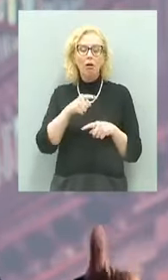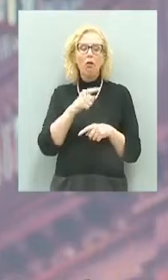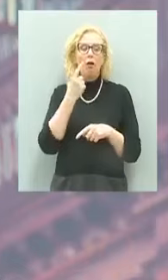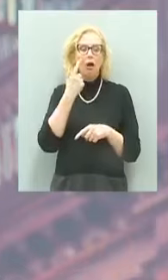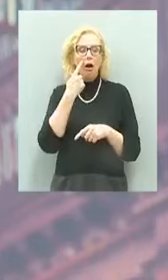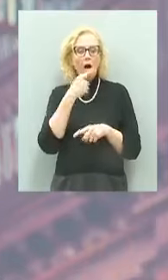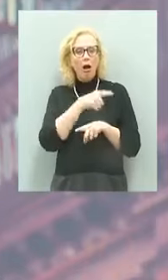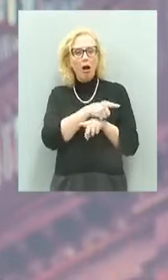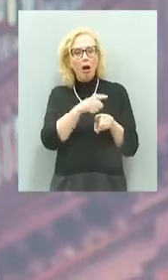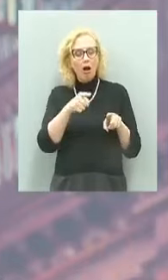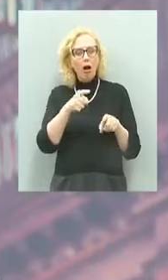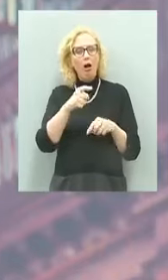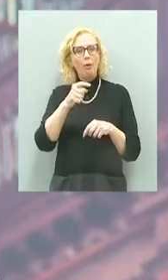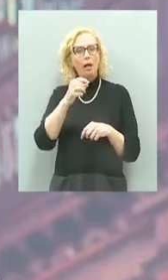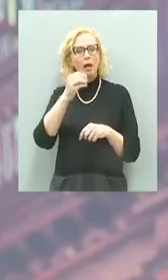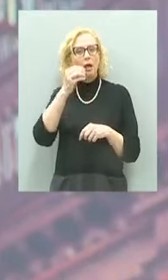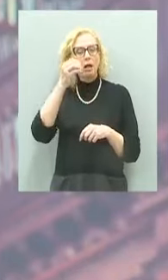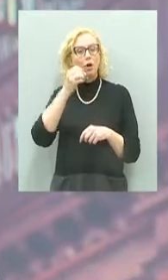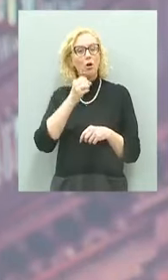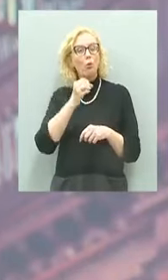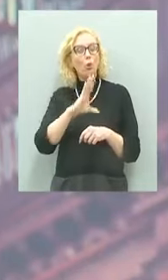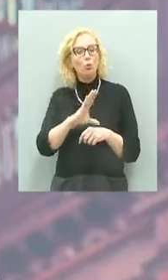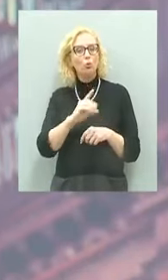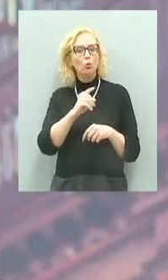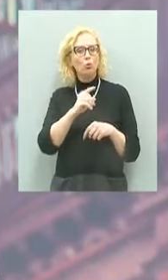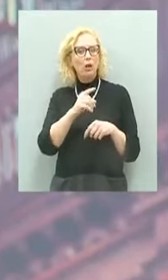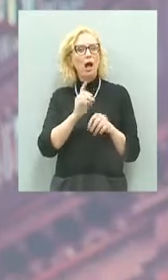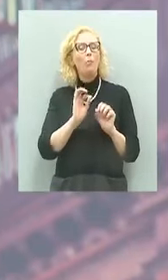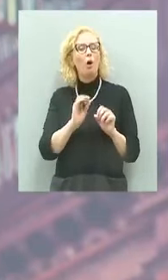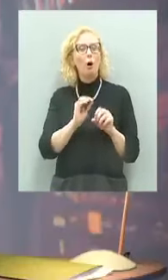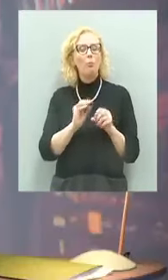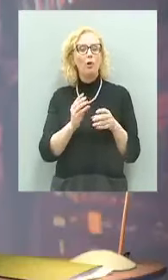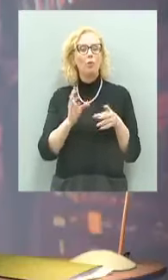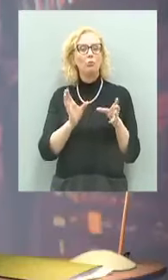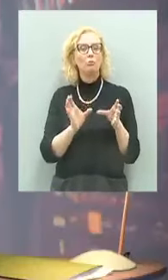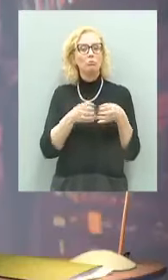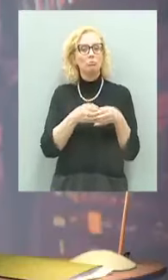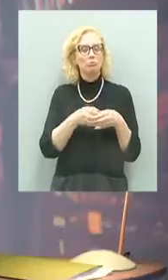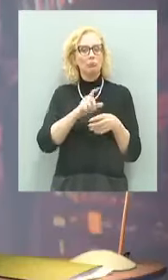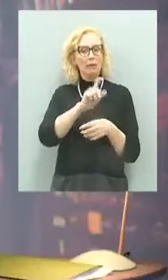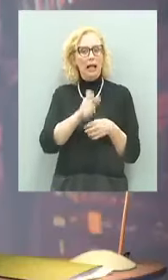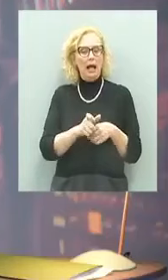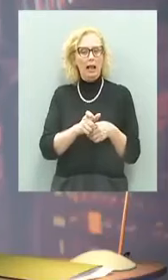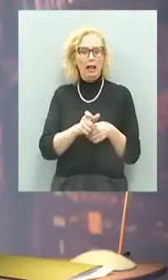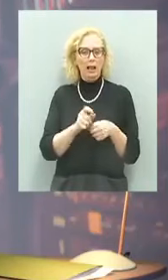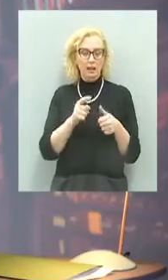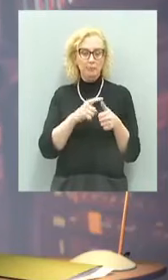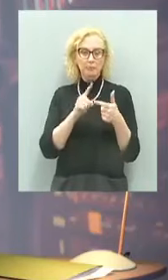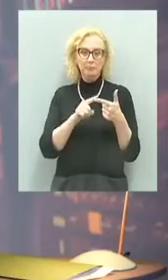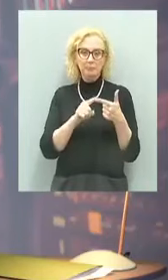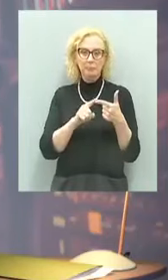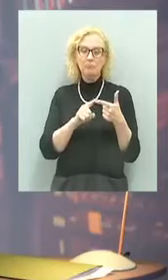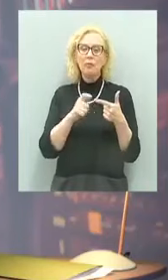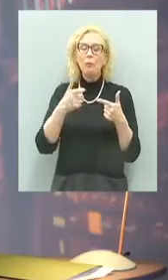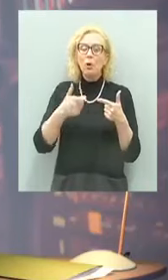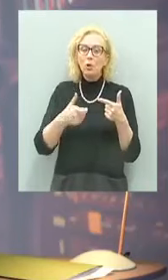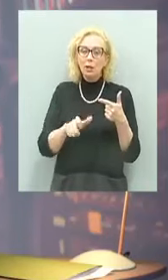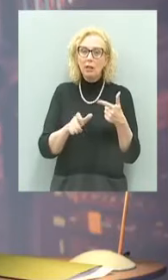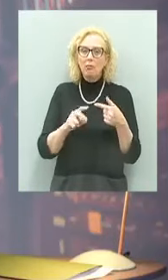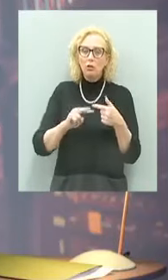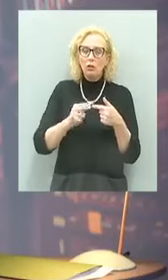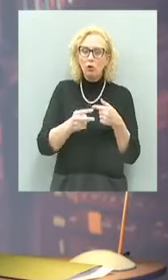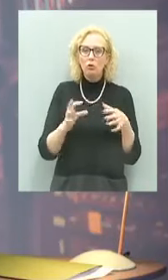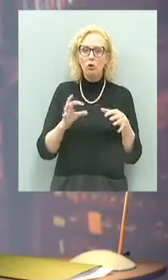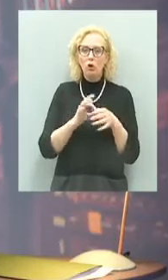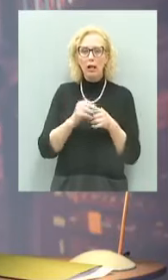appunto di cultura e di appartenenza all'italianità. La seconda motivazione è una motivazione che potremmo dire